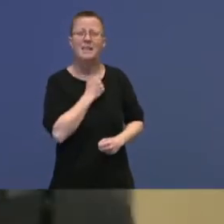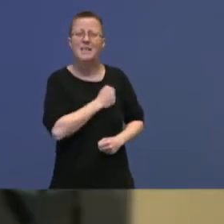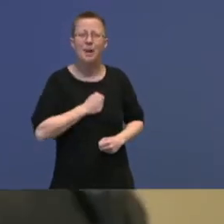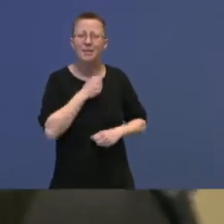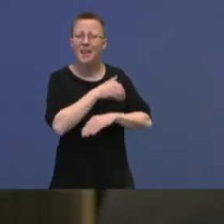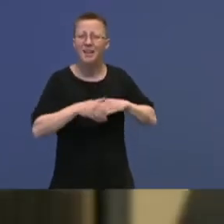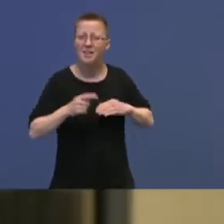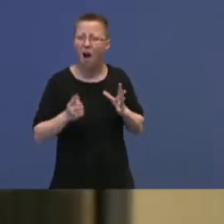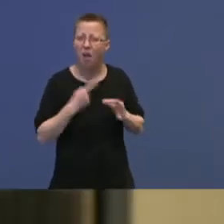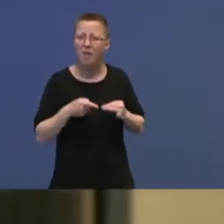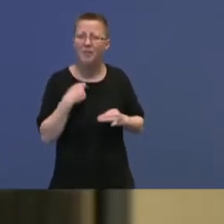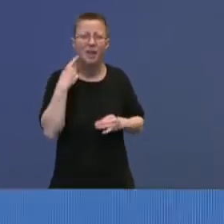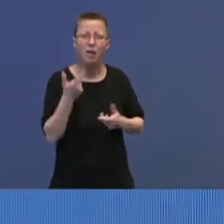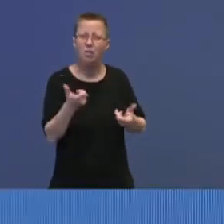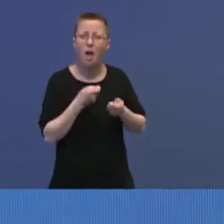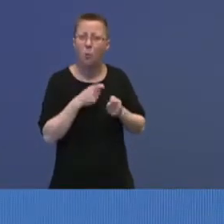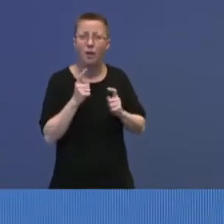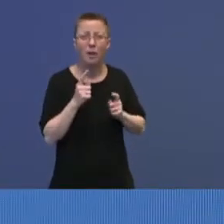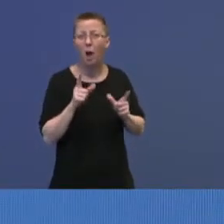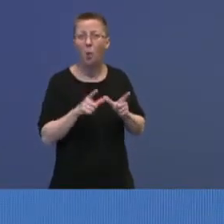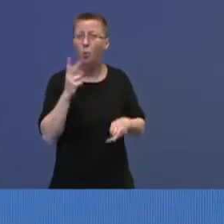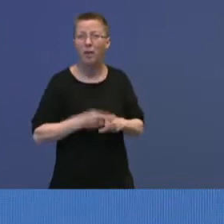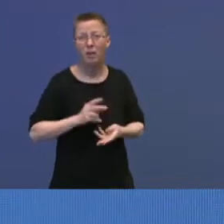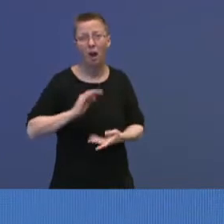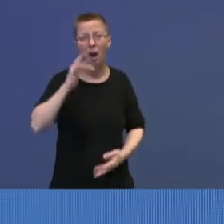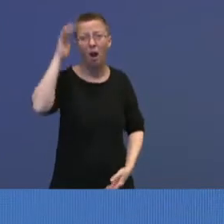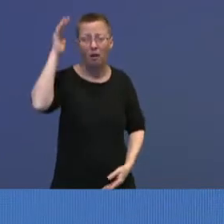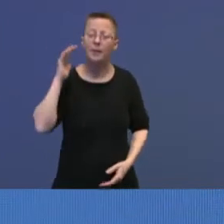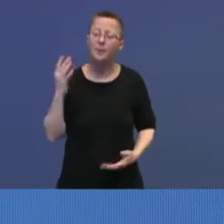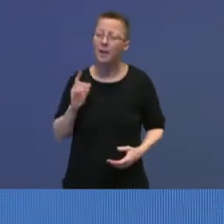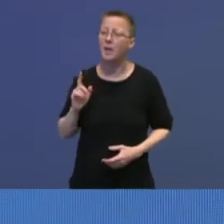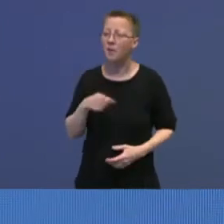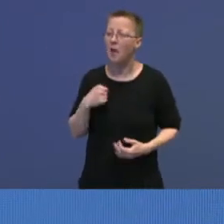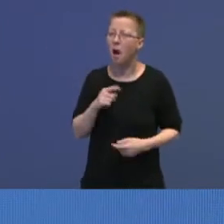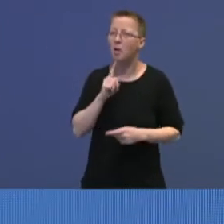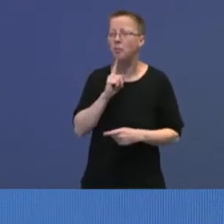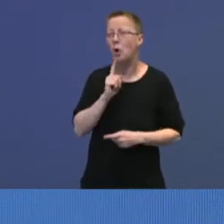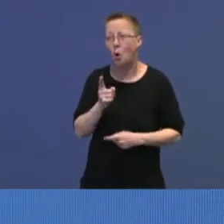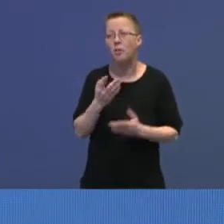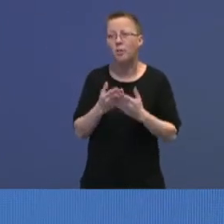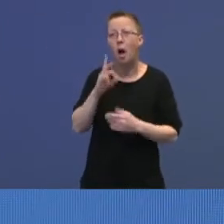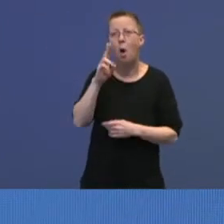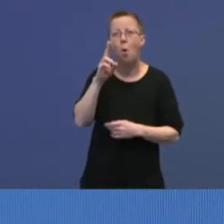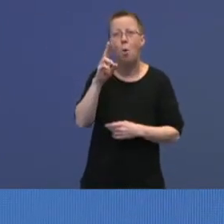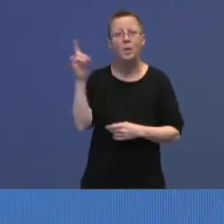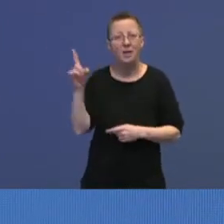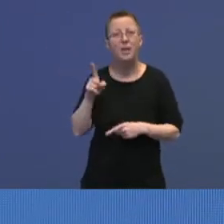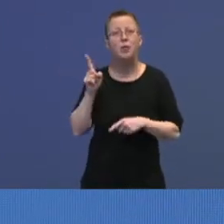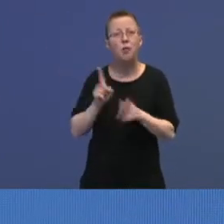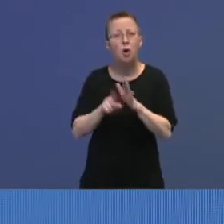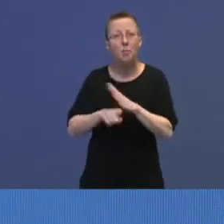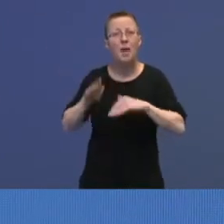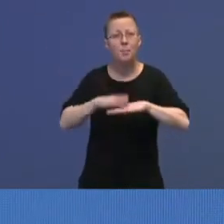går dette til uendelig? La meg si at det vi har gjort på råd fra UDI er jo da planlegget for 35 000,